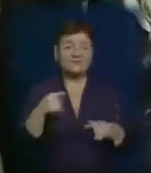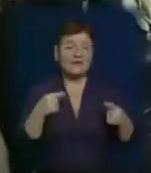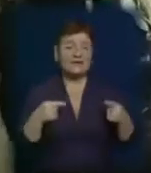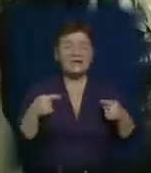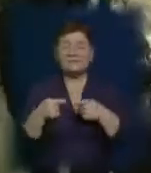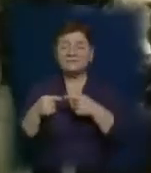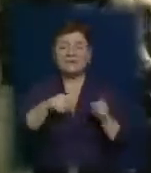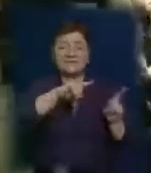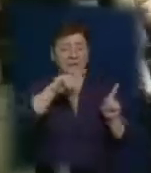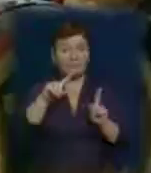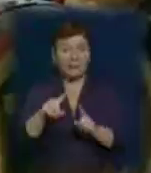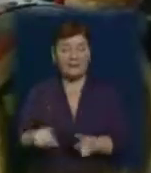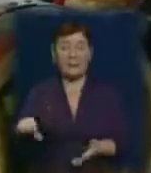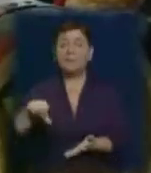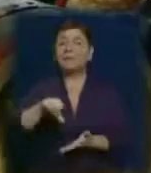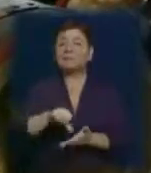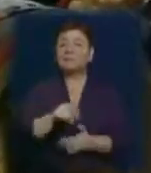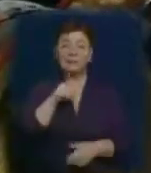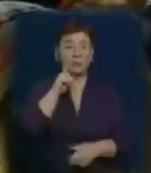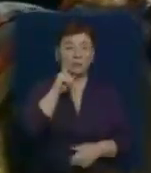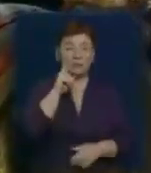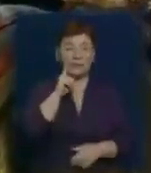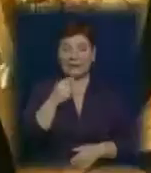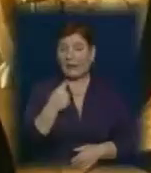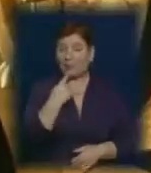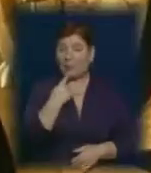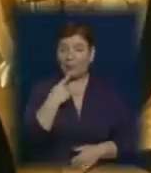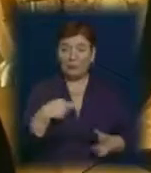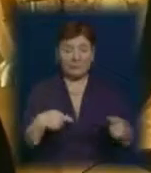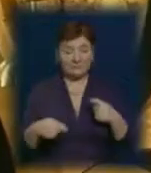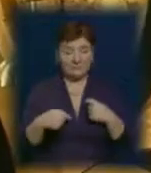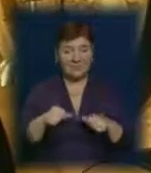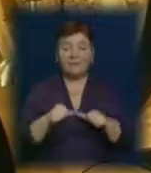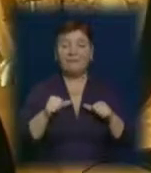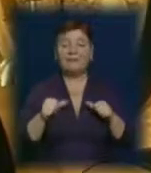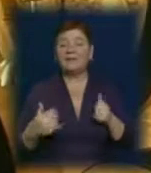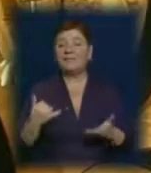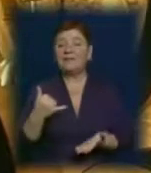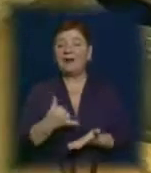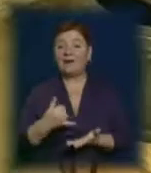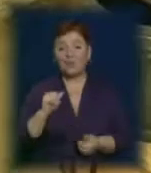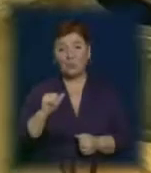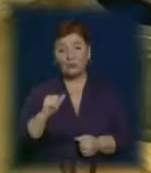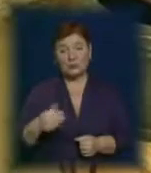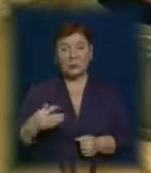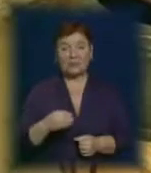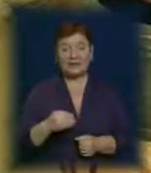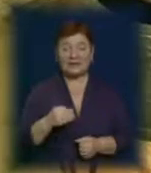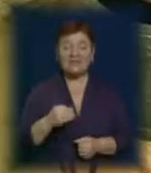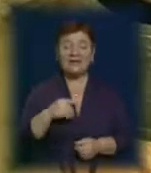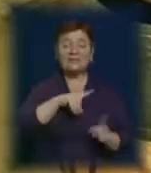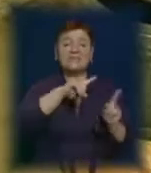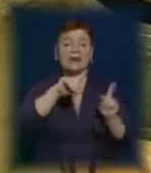Закарпаття, аби представити свої молоді вина на дегустацію та продаж. Крім вина, на святі можна буде придбати продукцію